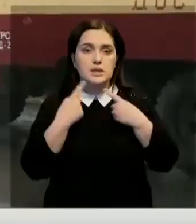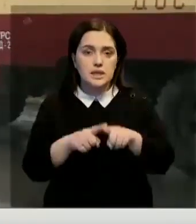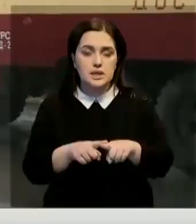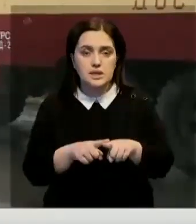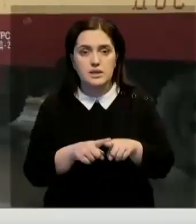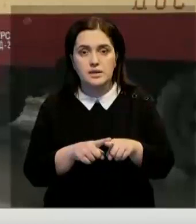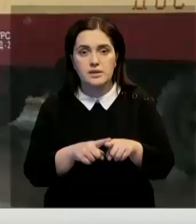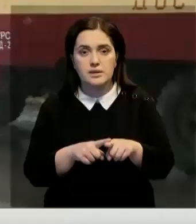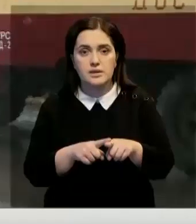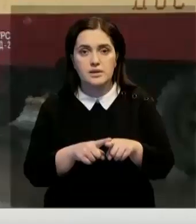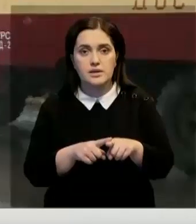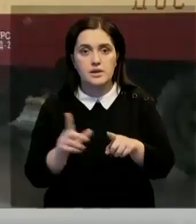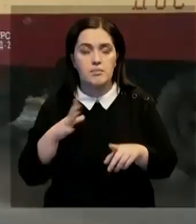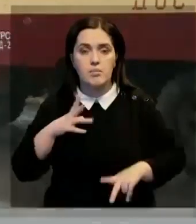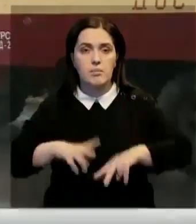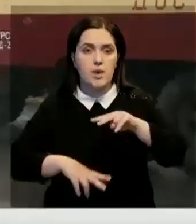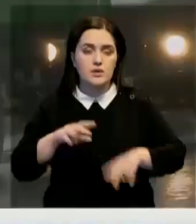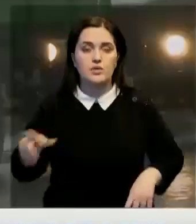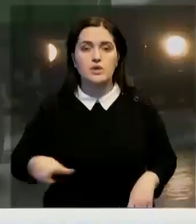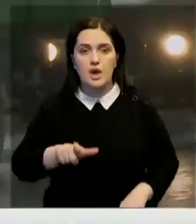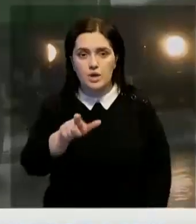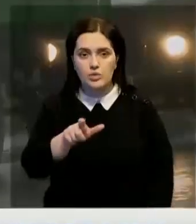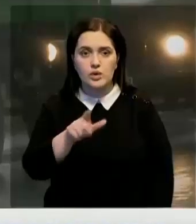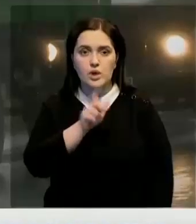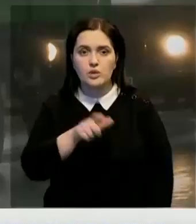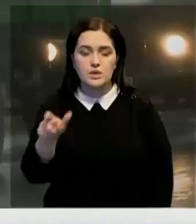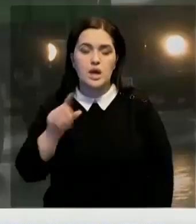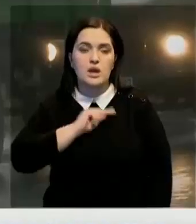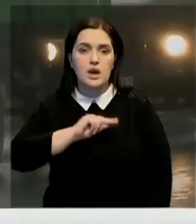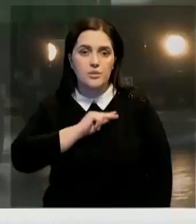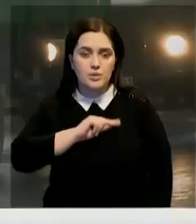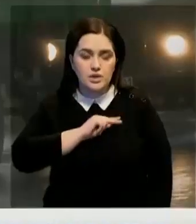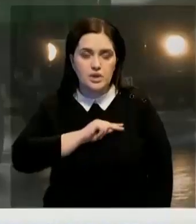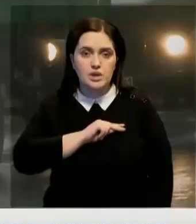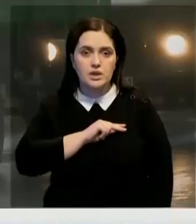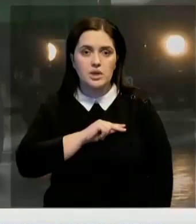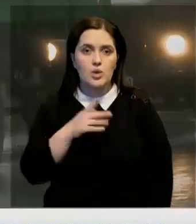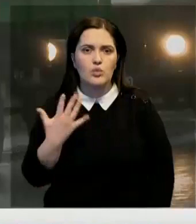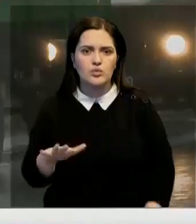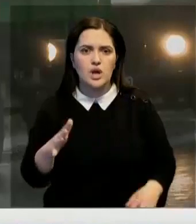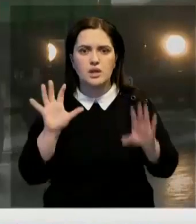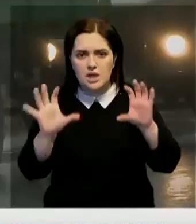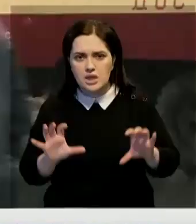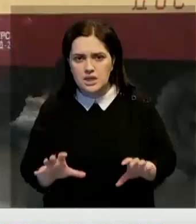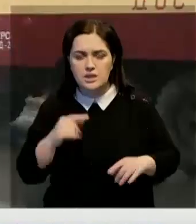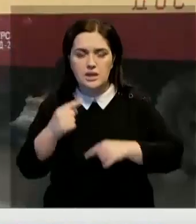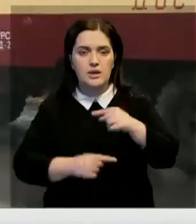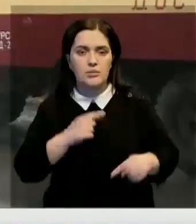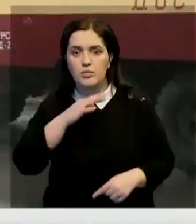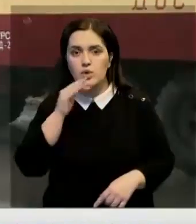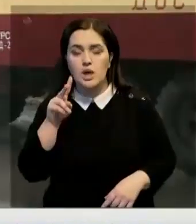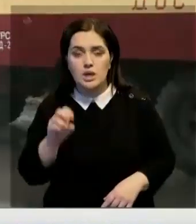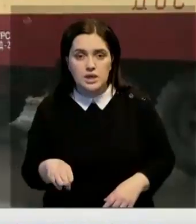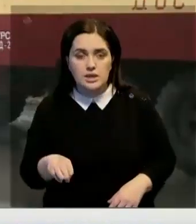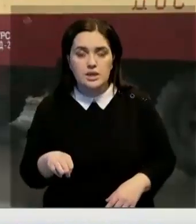эти построены были дороги, люди работали. Ну, это уже традиции много лет. Мы, в принципе,